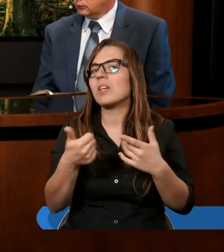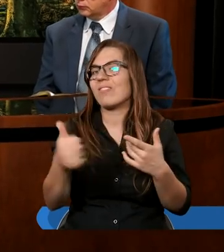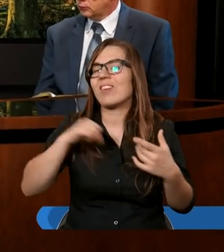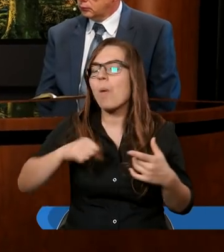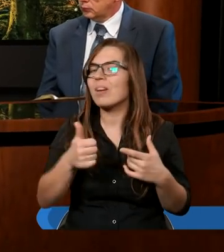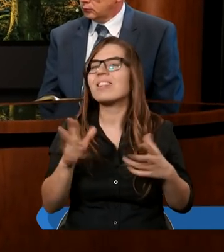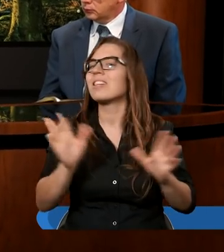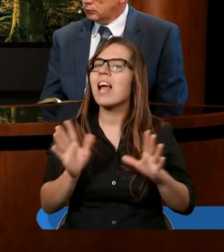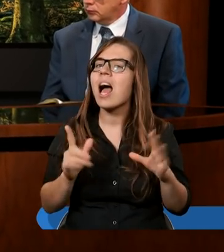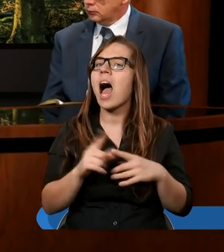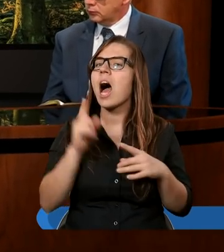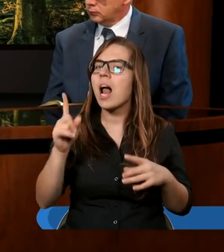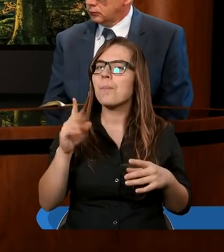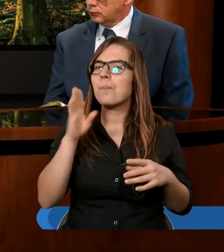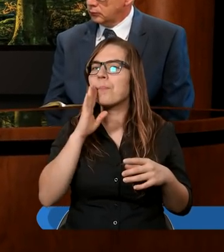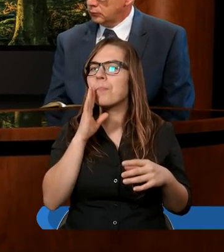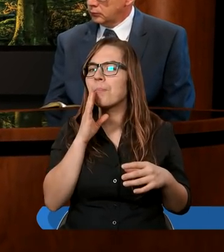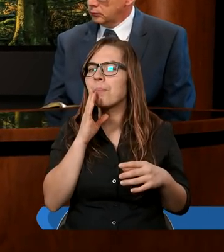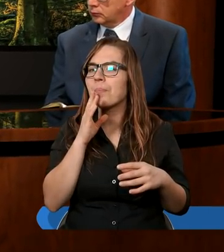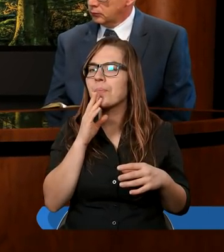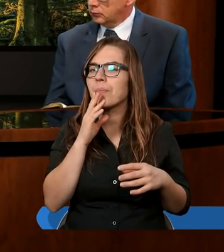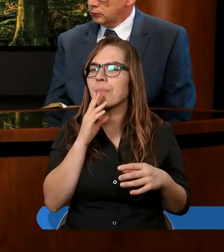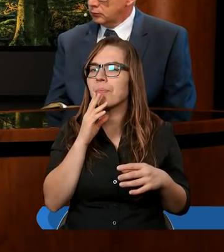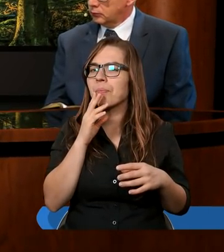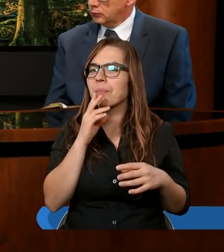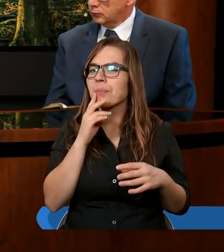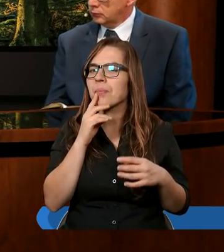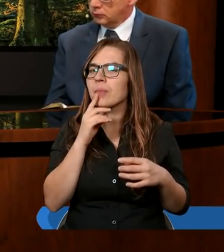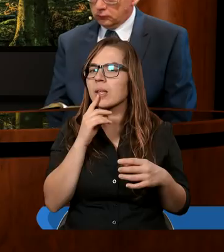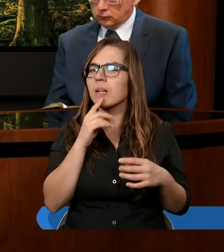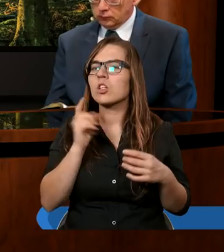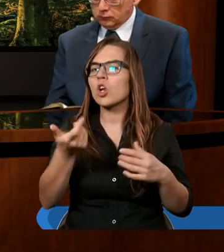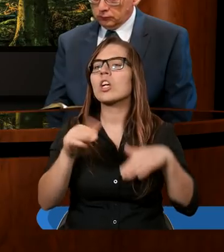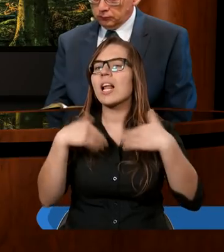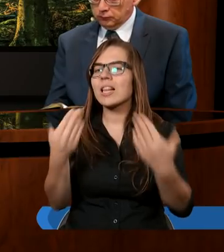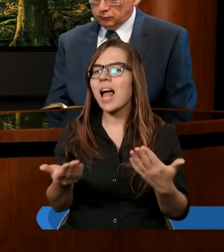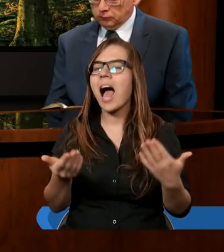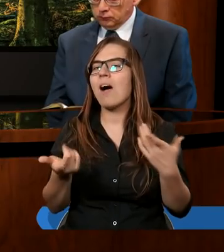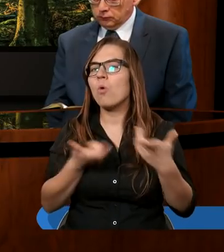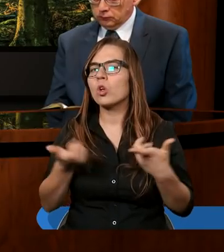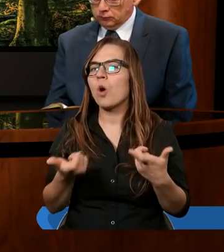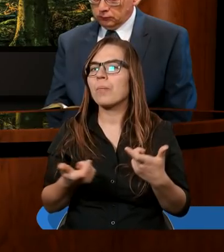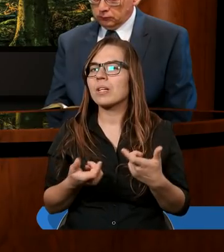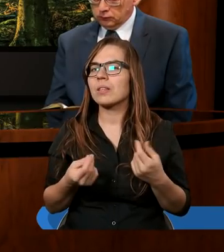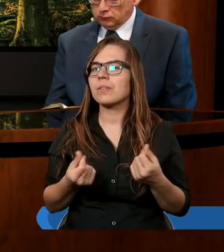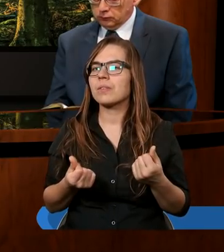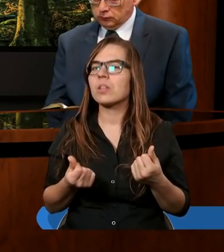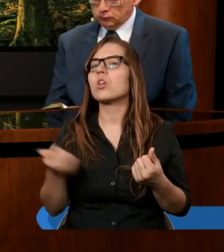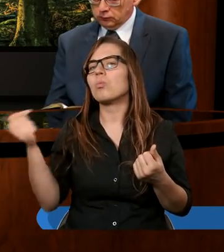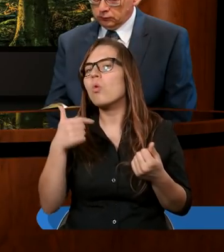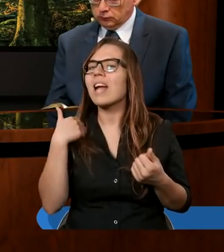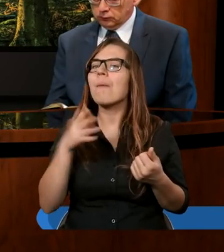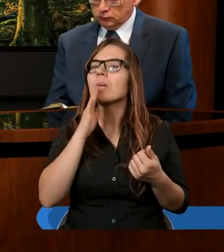gdyby tak jej mieli cel, to by już wcześniej się coś udało. Tak myślę. Więc musiała być